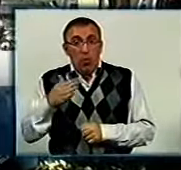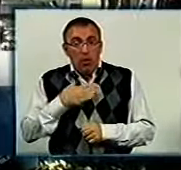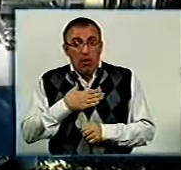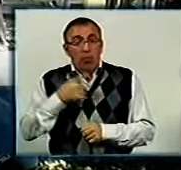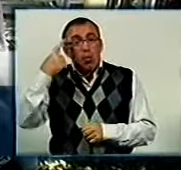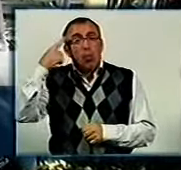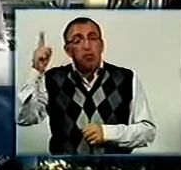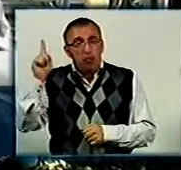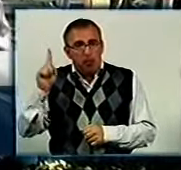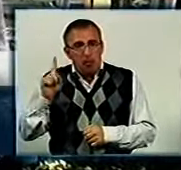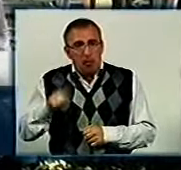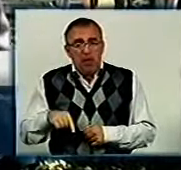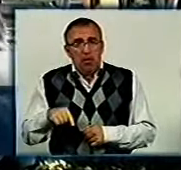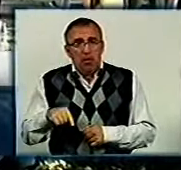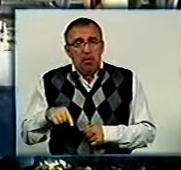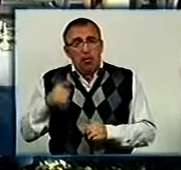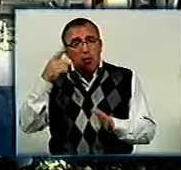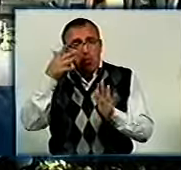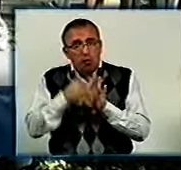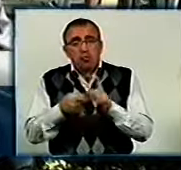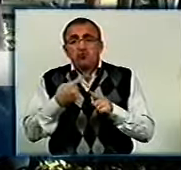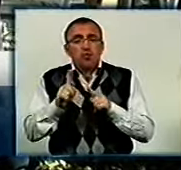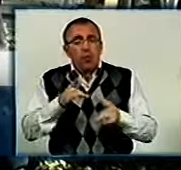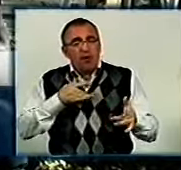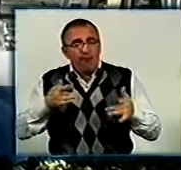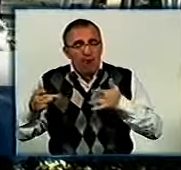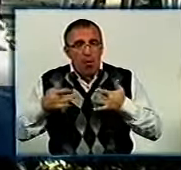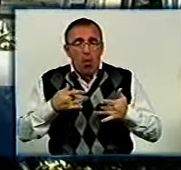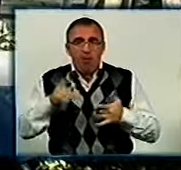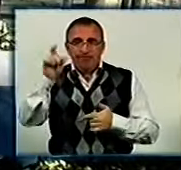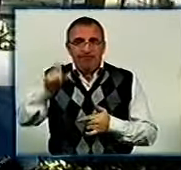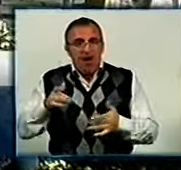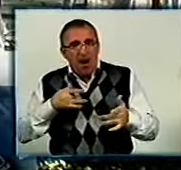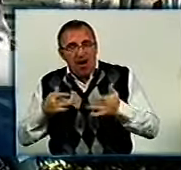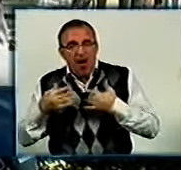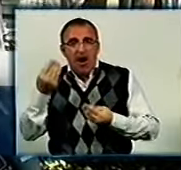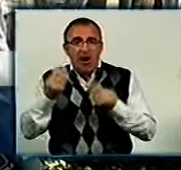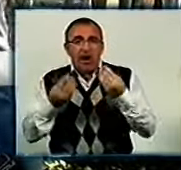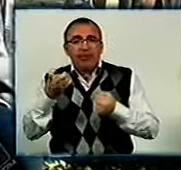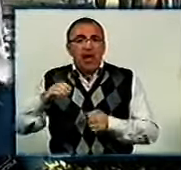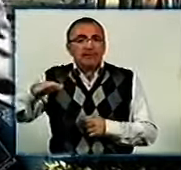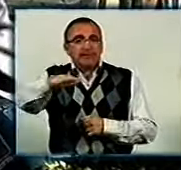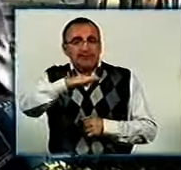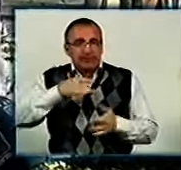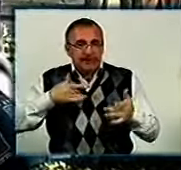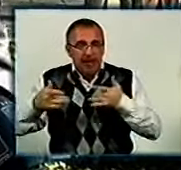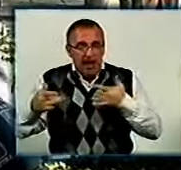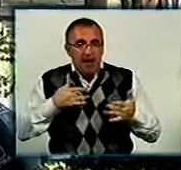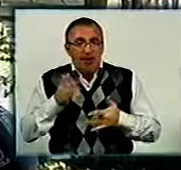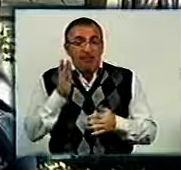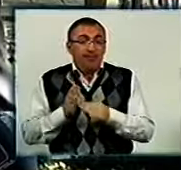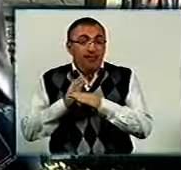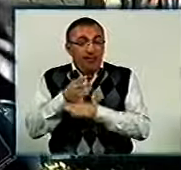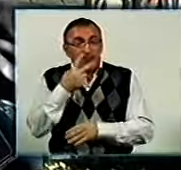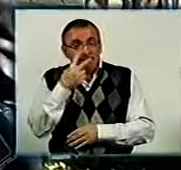-таки вміють розуміти, що таке творчість, що таке актори, що таке гра на сцені, і вони знаходять час для того, щоб прийти